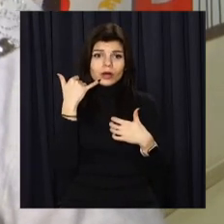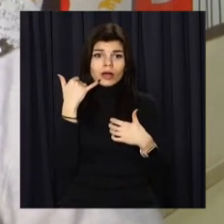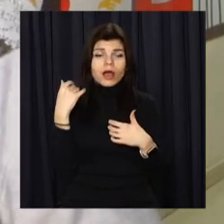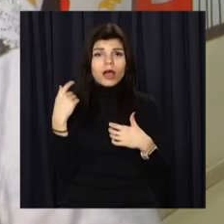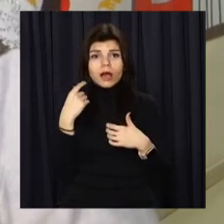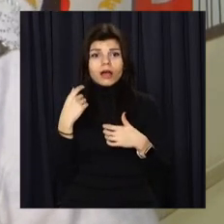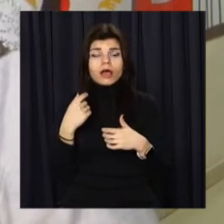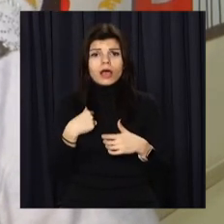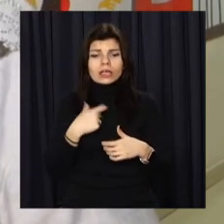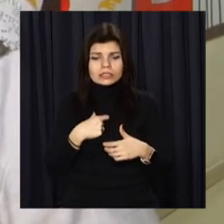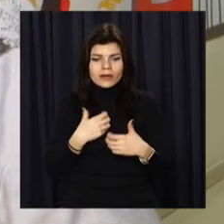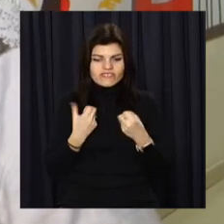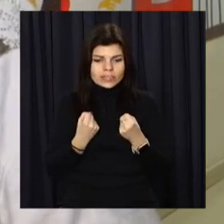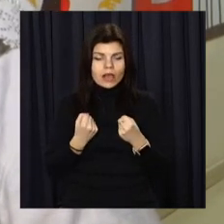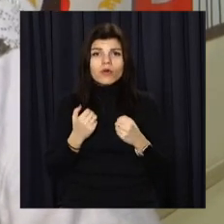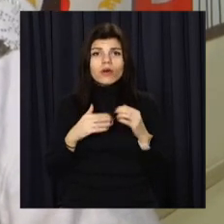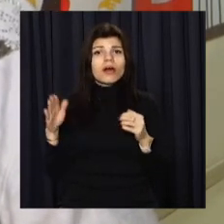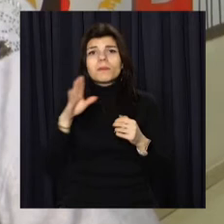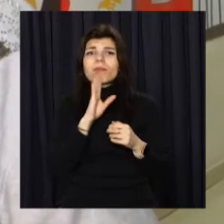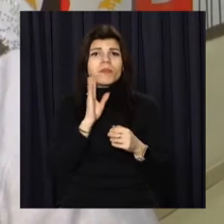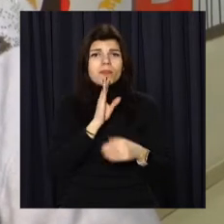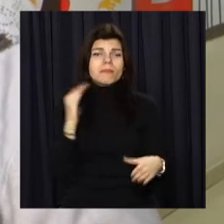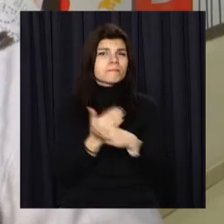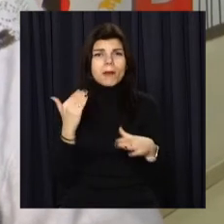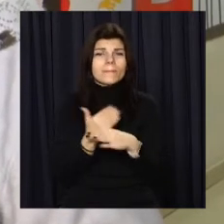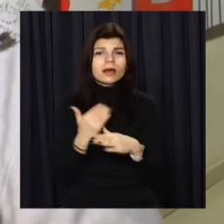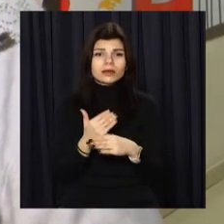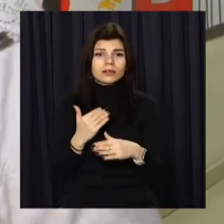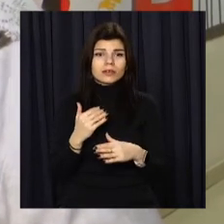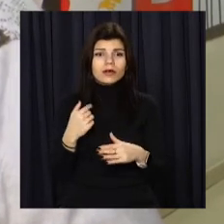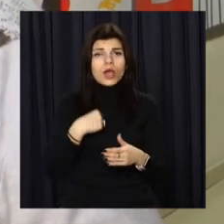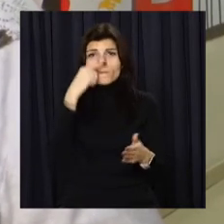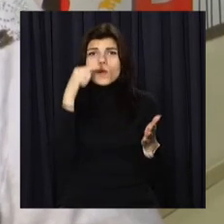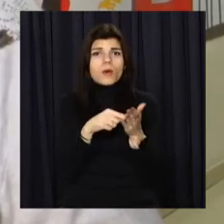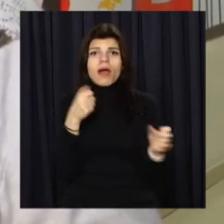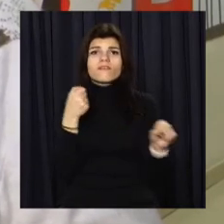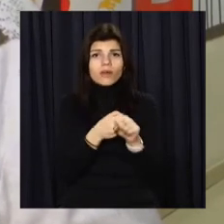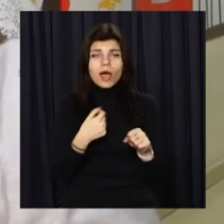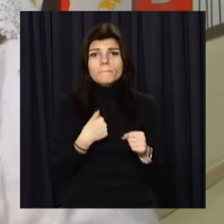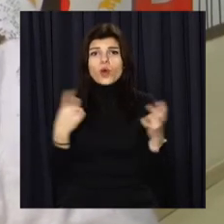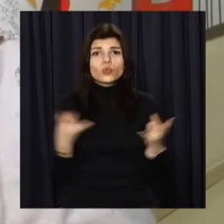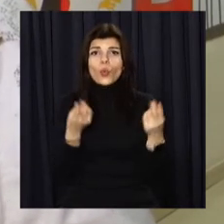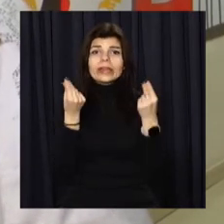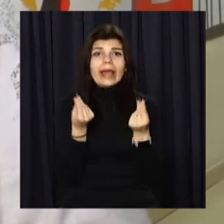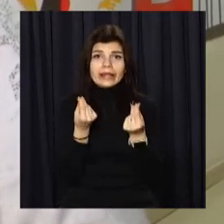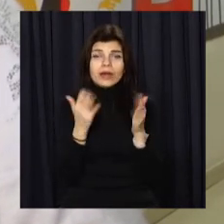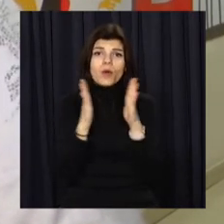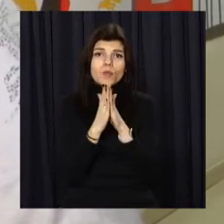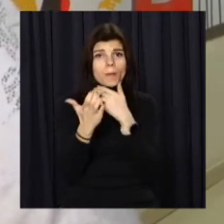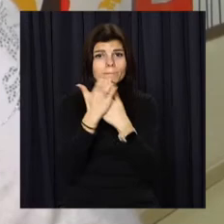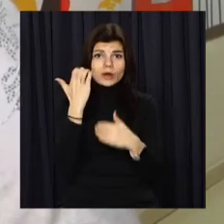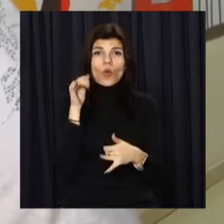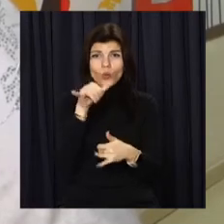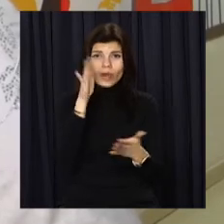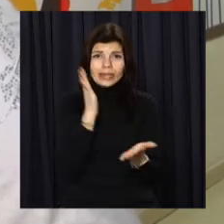взяла себе в руки, що ти хочеш? Ой, мама, допомоги. Я попала в аварию, мені потрібні гроші. У